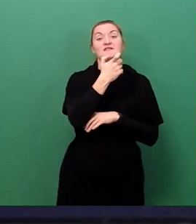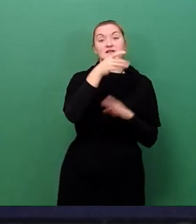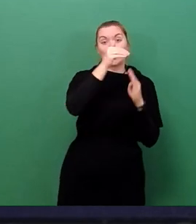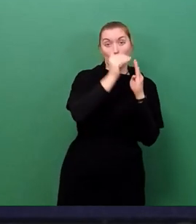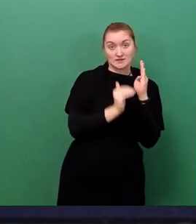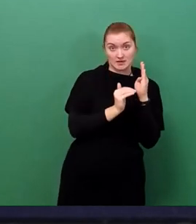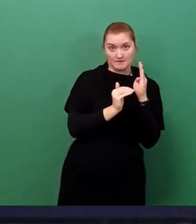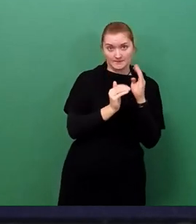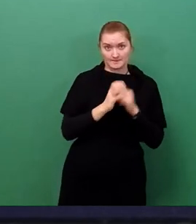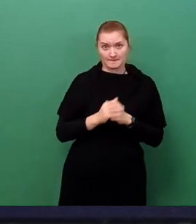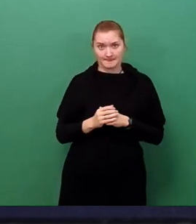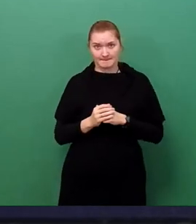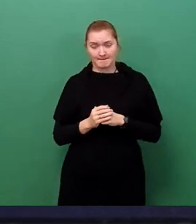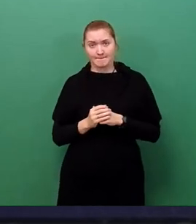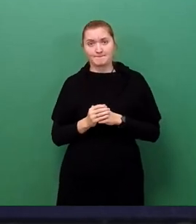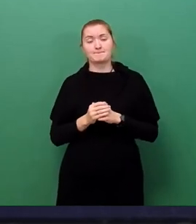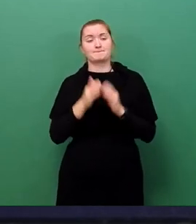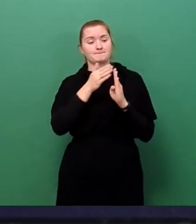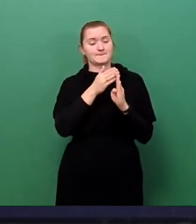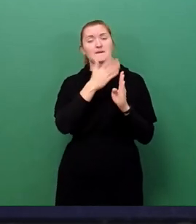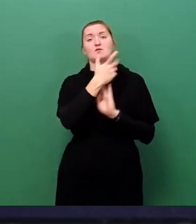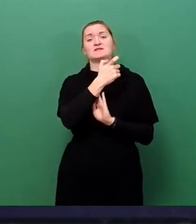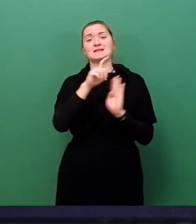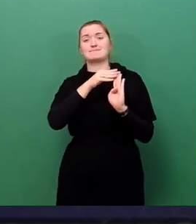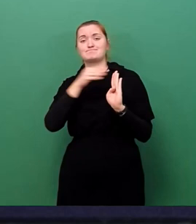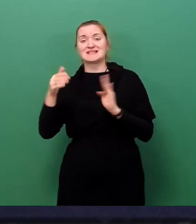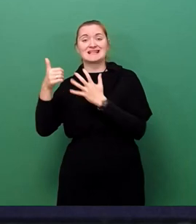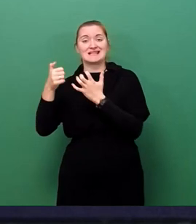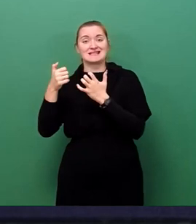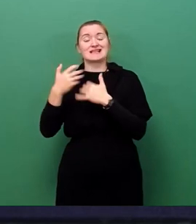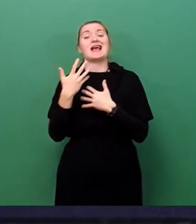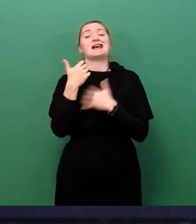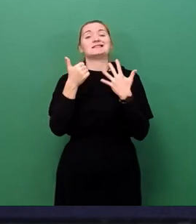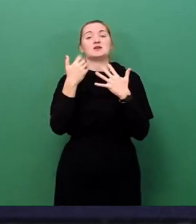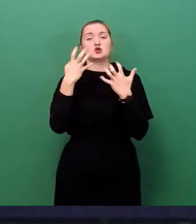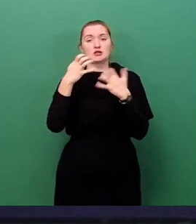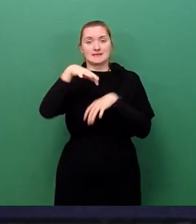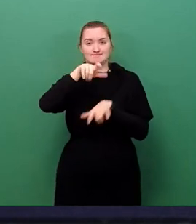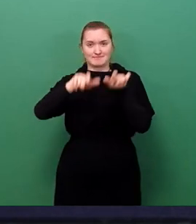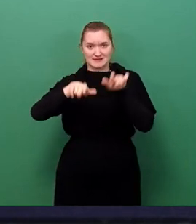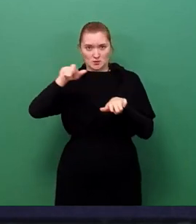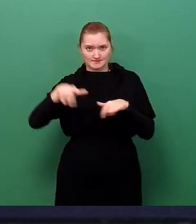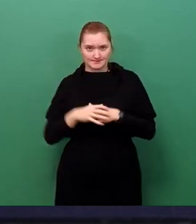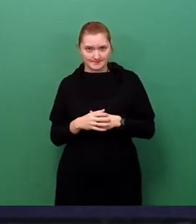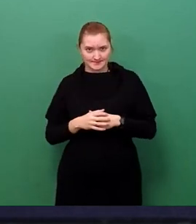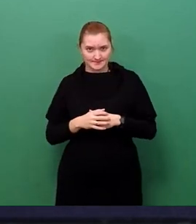296 Personen sind in der Altersgruppe der 25 bis unter 50-Jährigen,